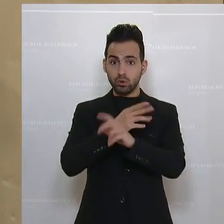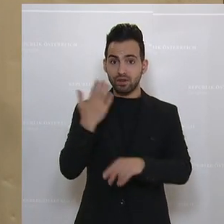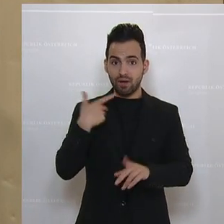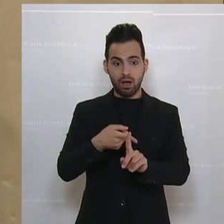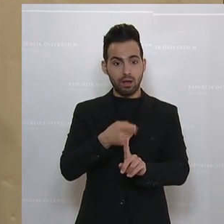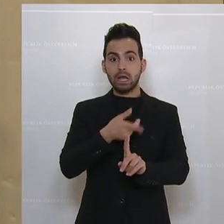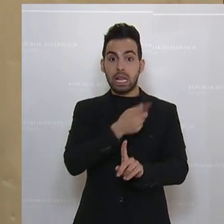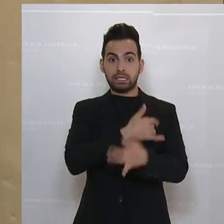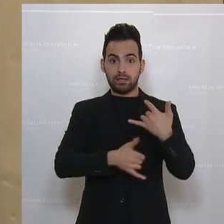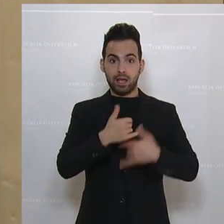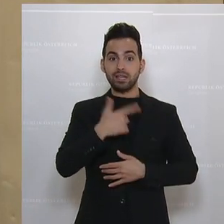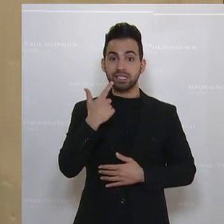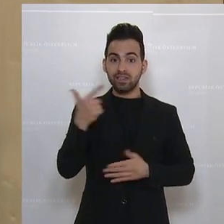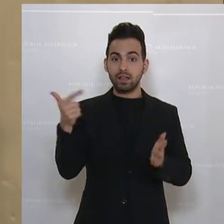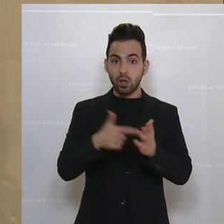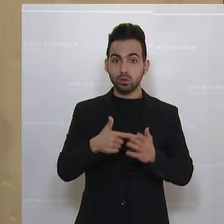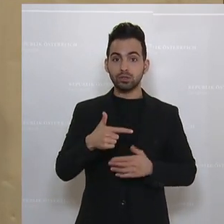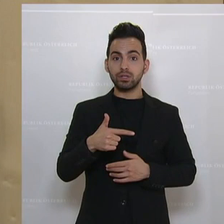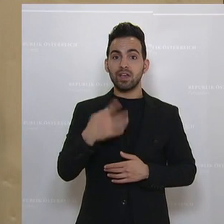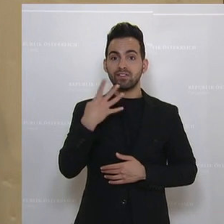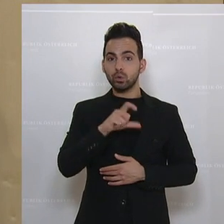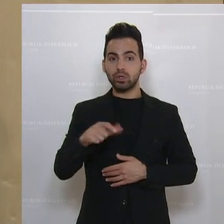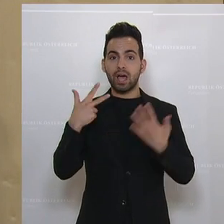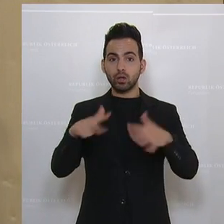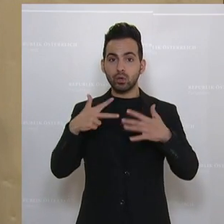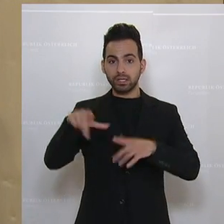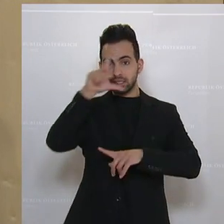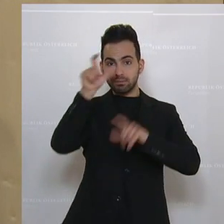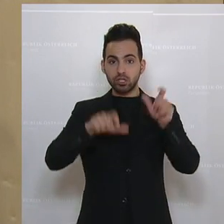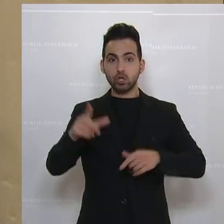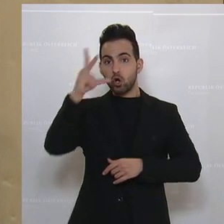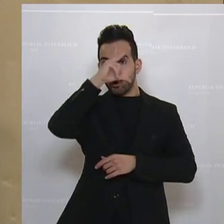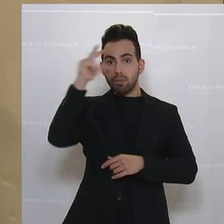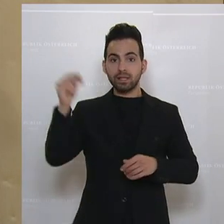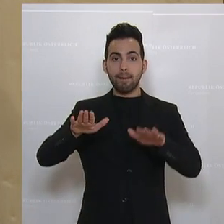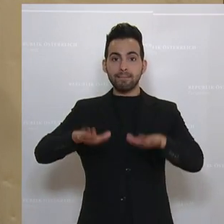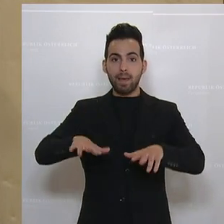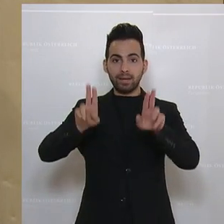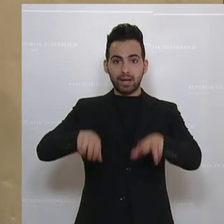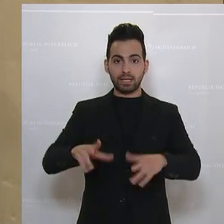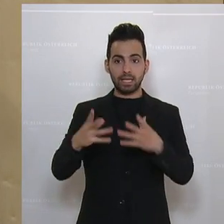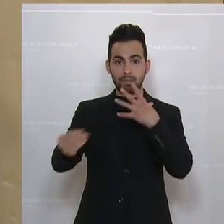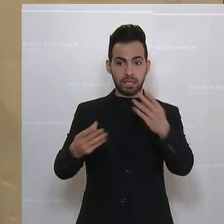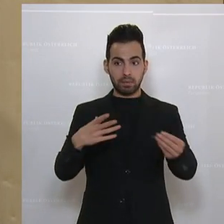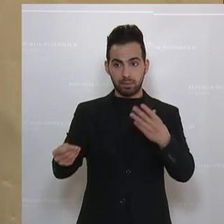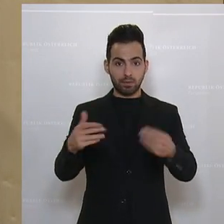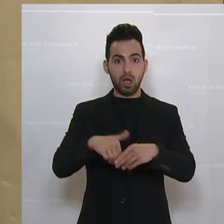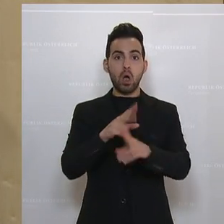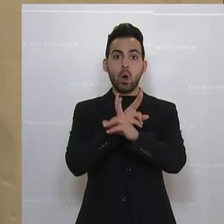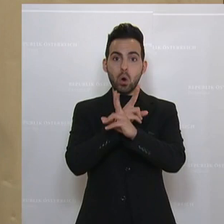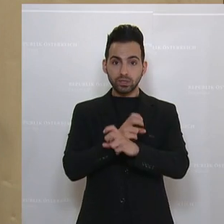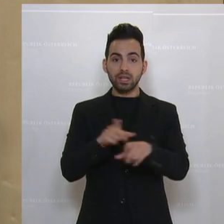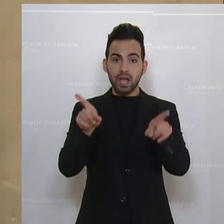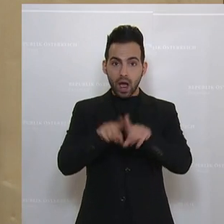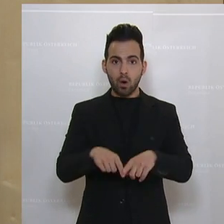Jahr 2.488 Menschen ein humanitäres Bleiberecht gewährt hat. Und Österreich,